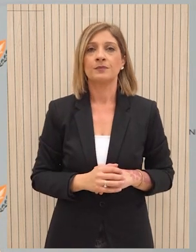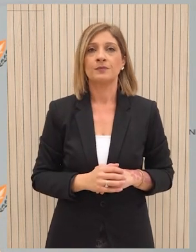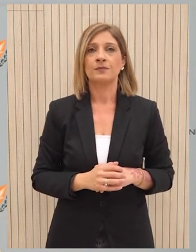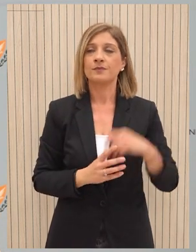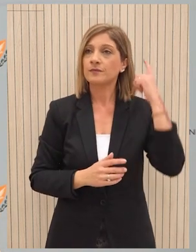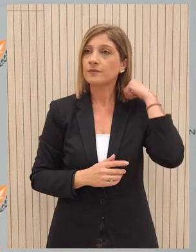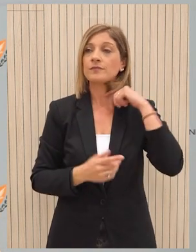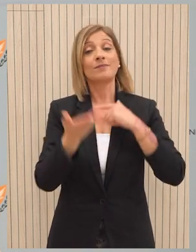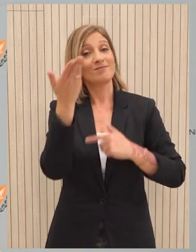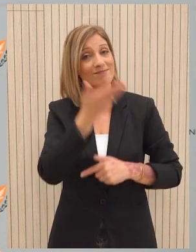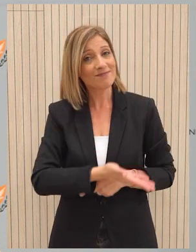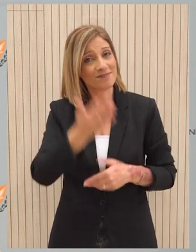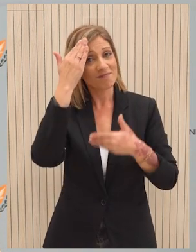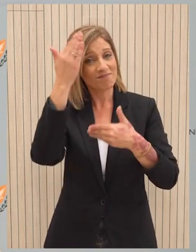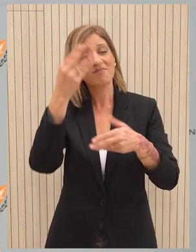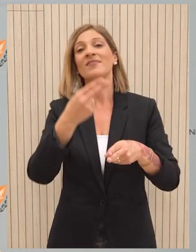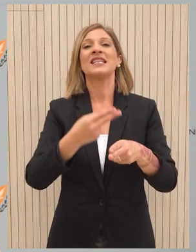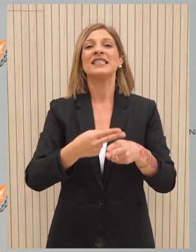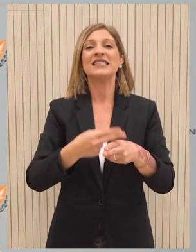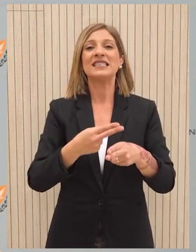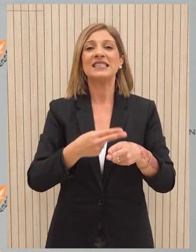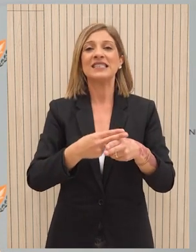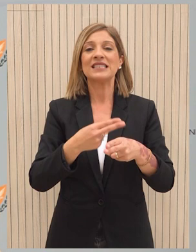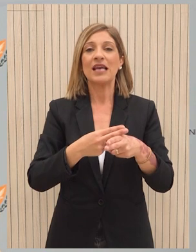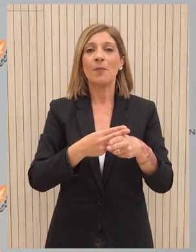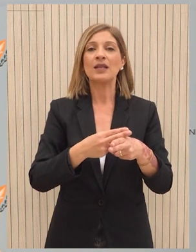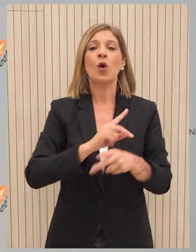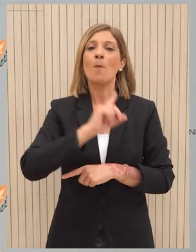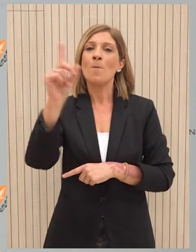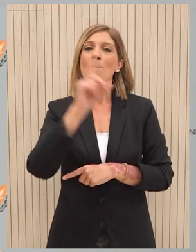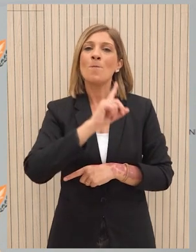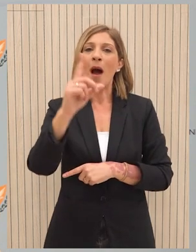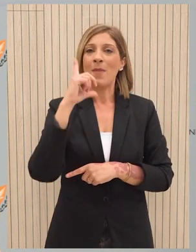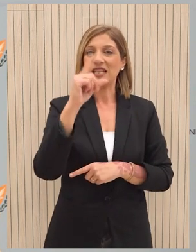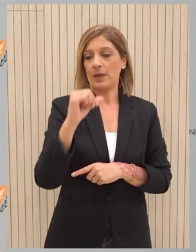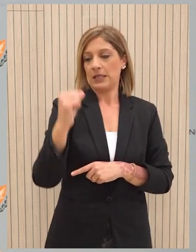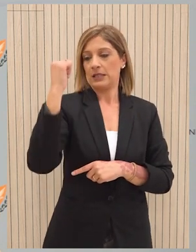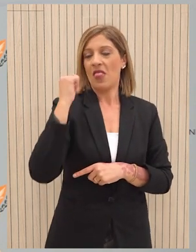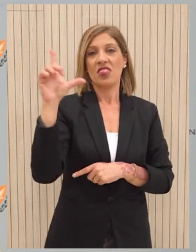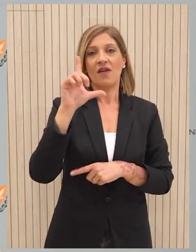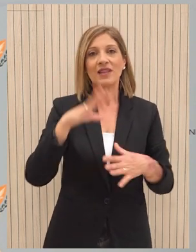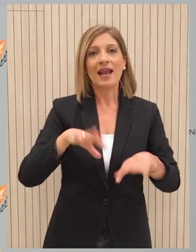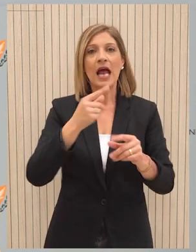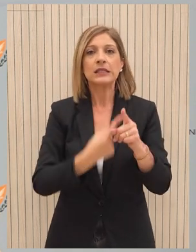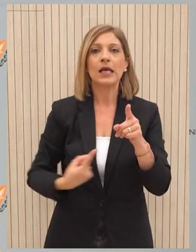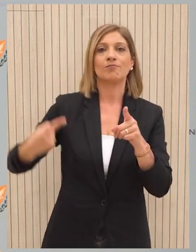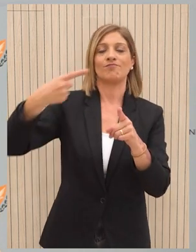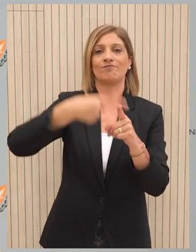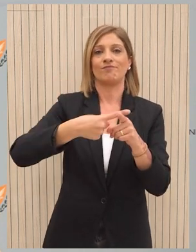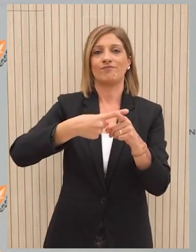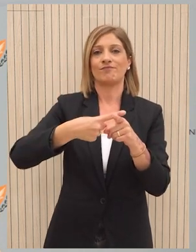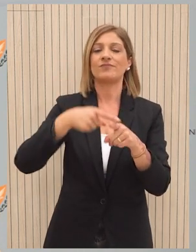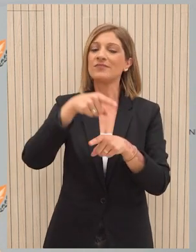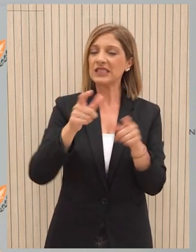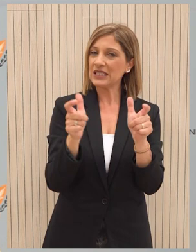Με ικανοποίηση χαιρετίζουμε την προσθήκη επιπρόσθετης διαδρομής του Πάμε Εξπρες από χθες, Δευτέρα, 30 Οκτωβρίου. Το Πάμε Εξπρες, η